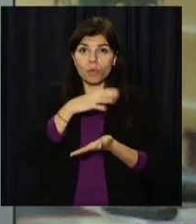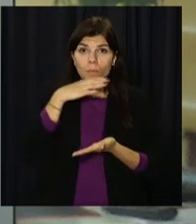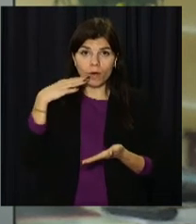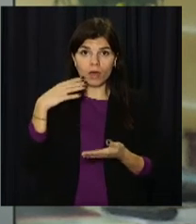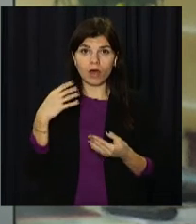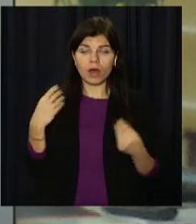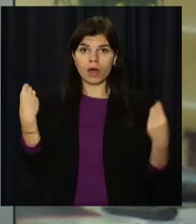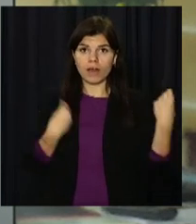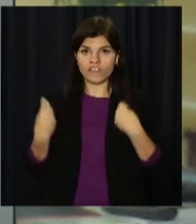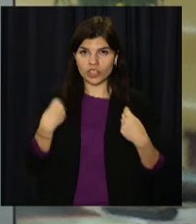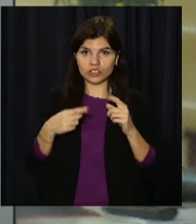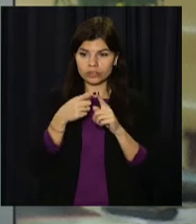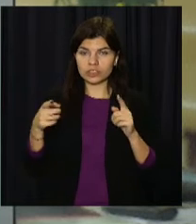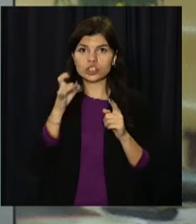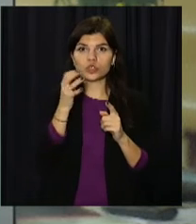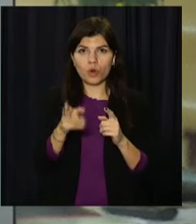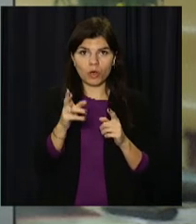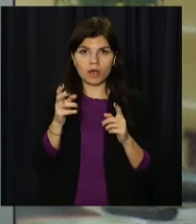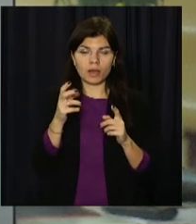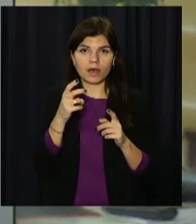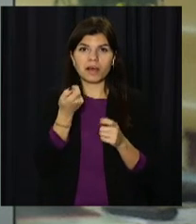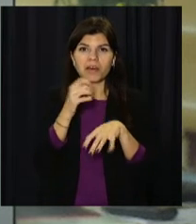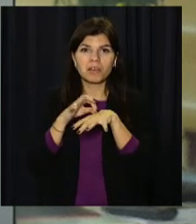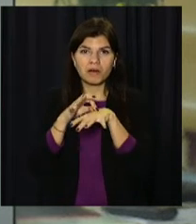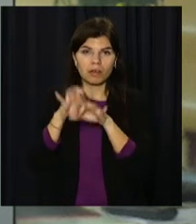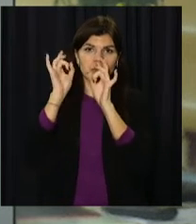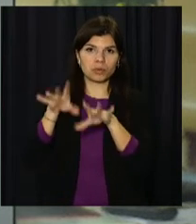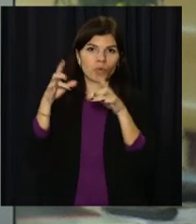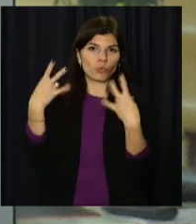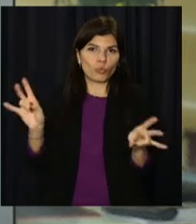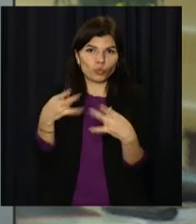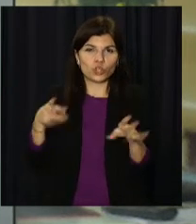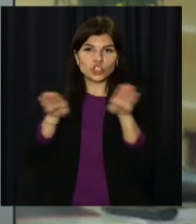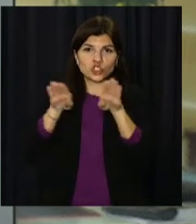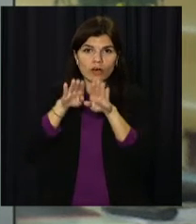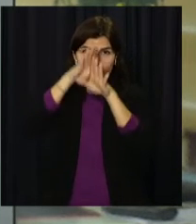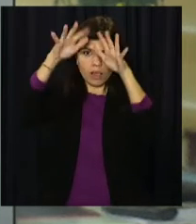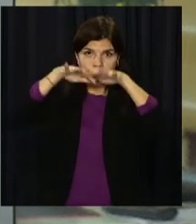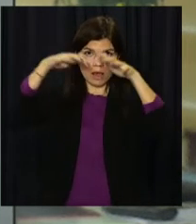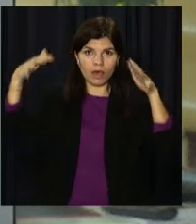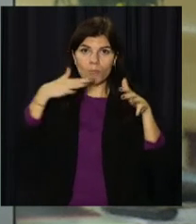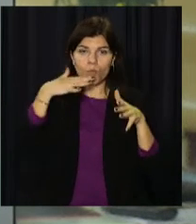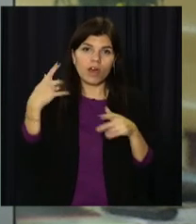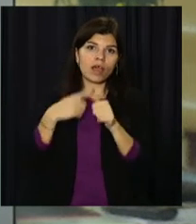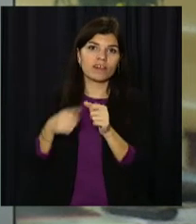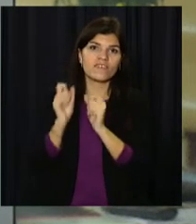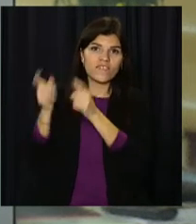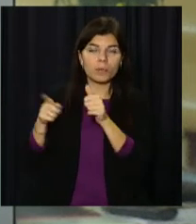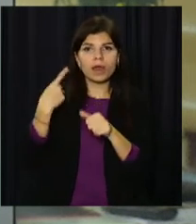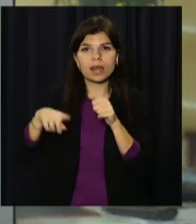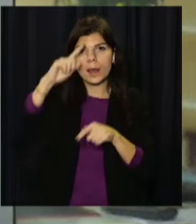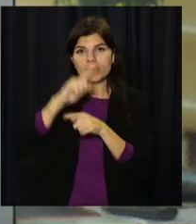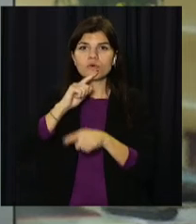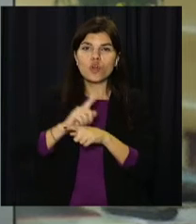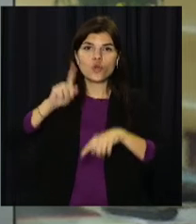його у два рази коротший термін. Майже в кожного вдома багато непотребу. Найчастіше його викидають чи віддають молодшим